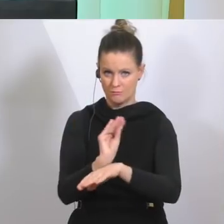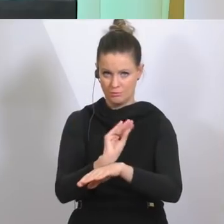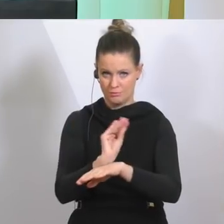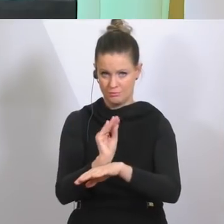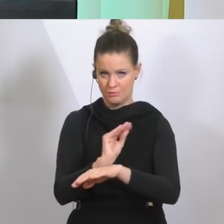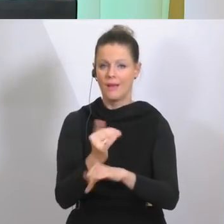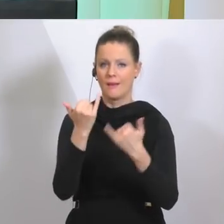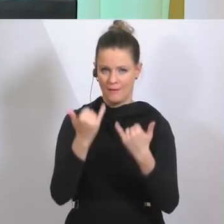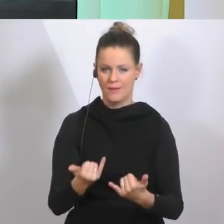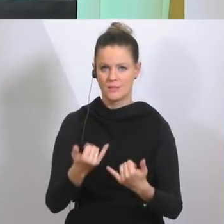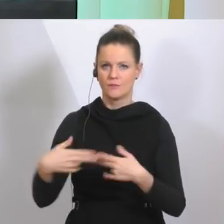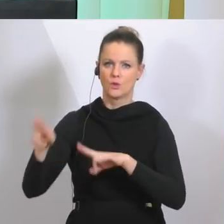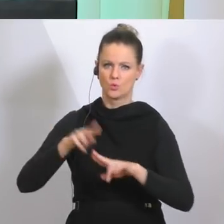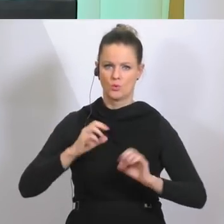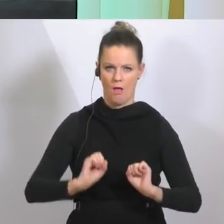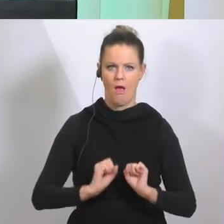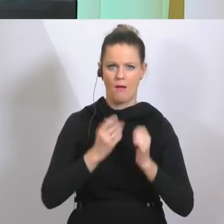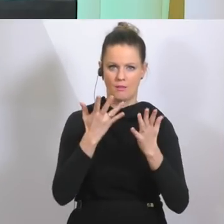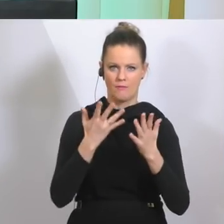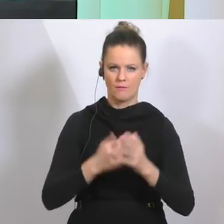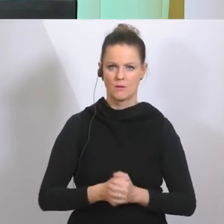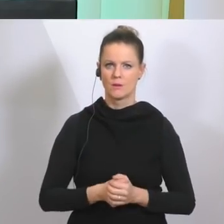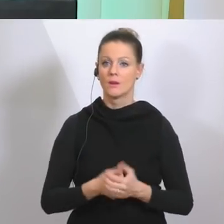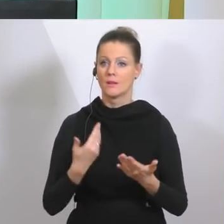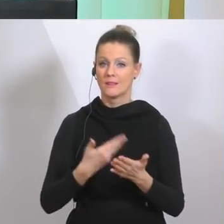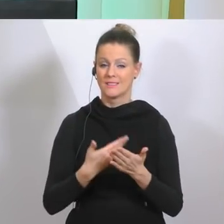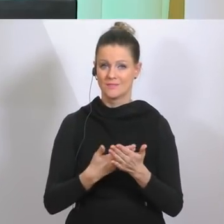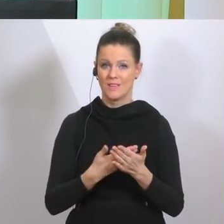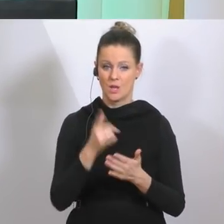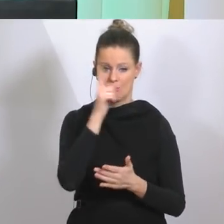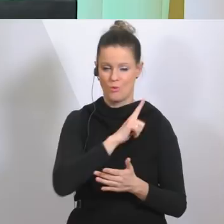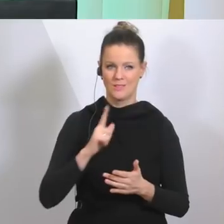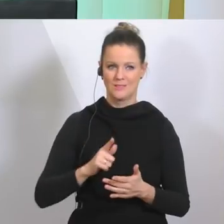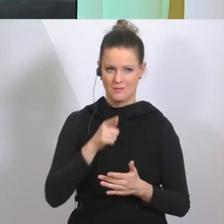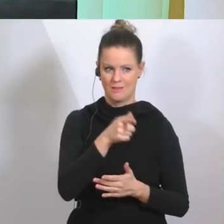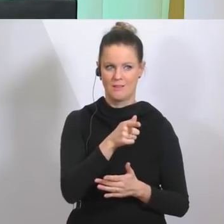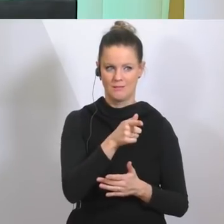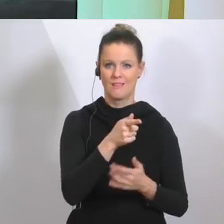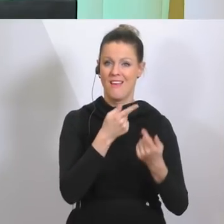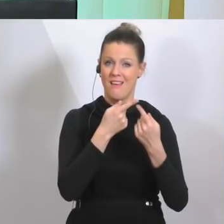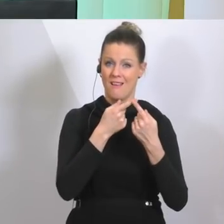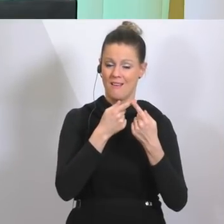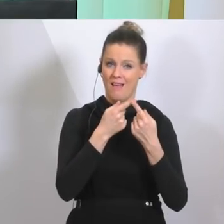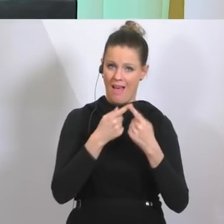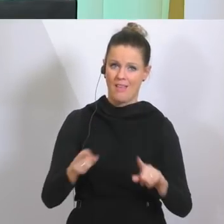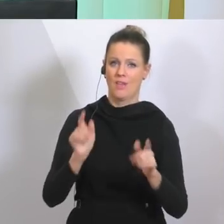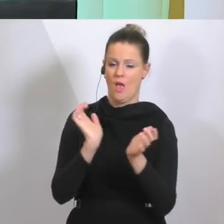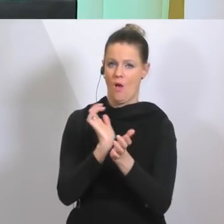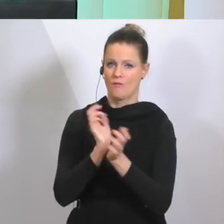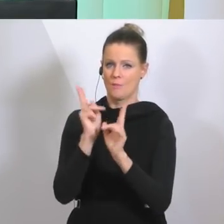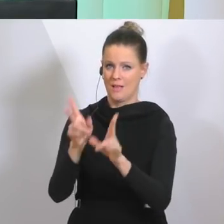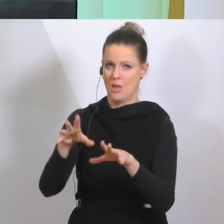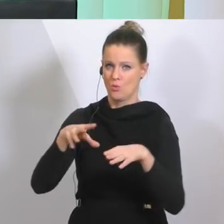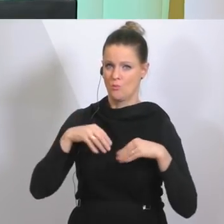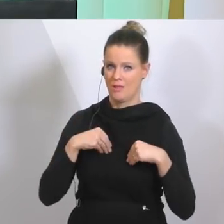aktivieren wir wieder, spielen dadurch Polizistinnen und Polizisten frei und haben so mehr Polizei